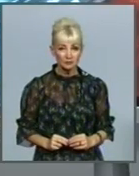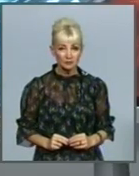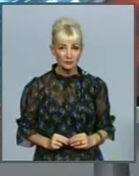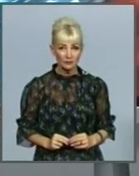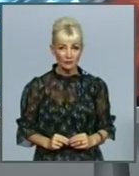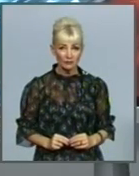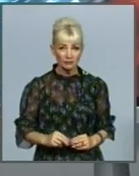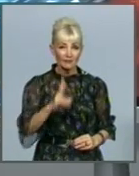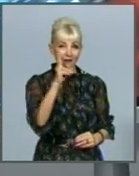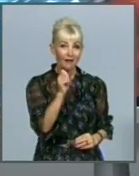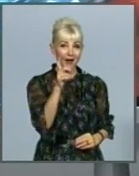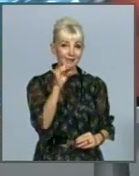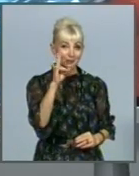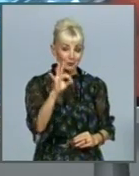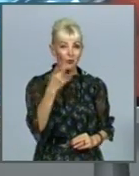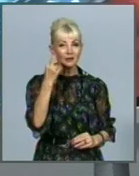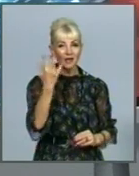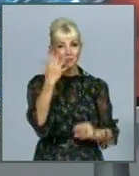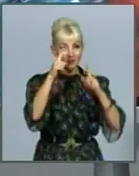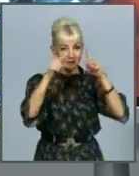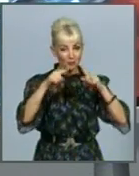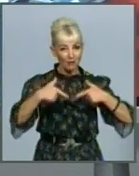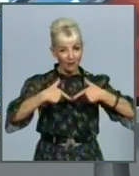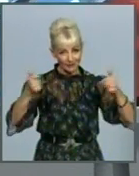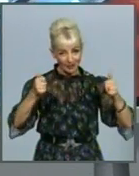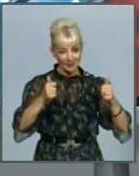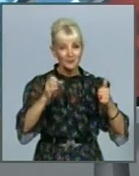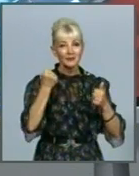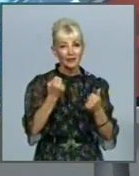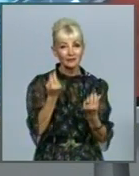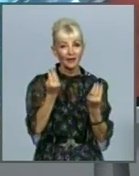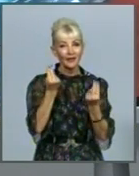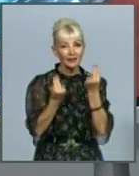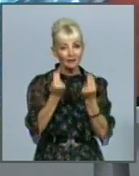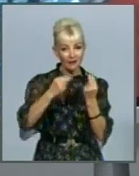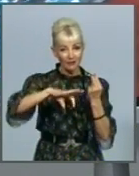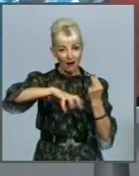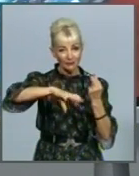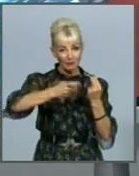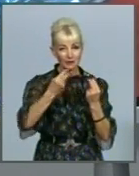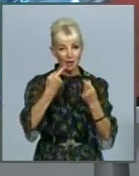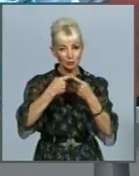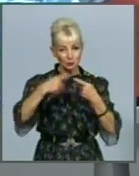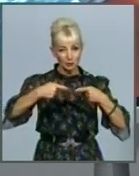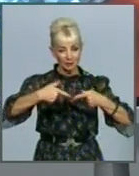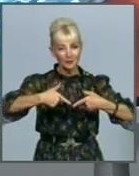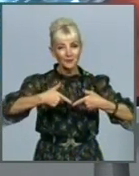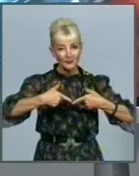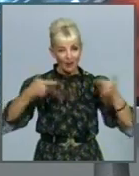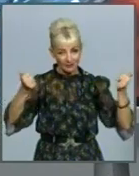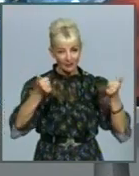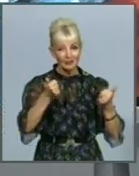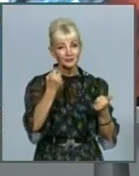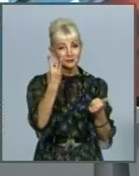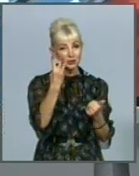Казино для п'ятизіркових готелів та заміських комплексів, гральні автомати для всіх інших готелів в категорії у 3 та 4 зірки.